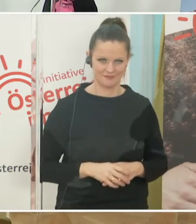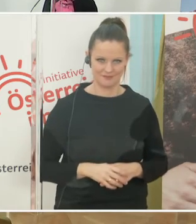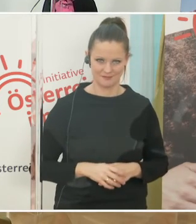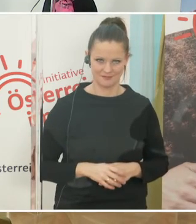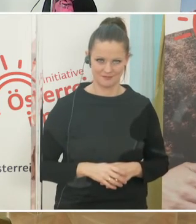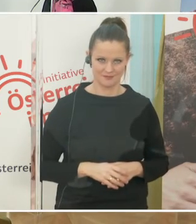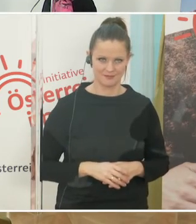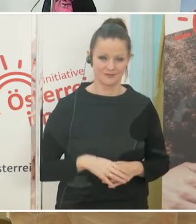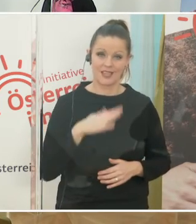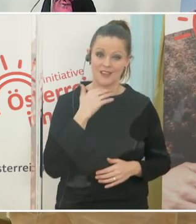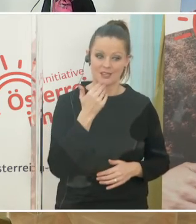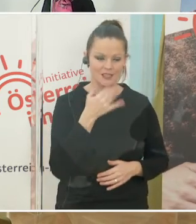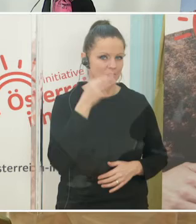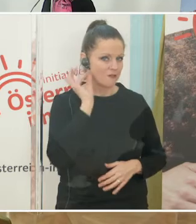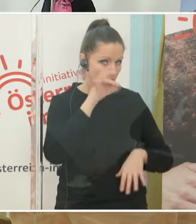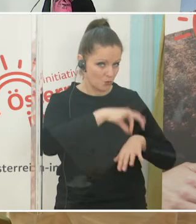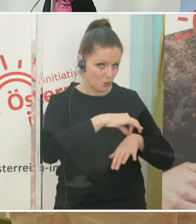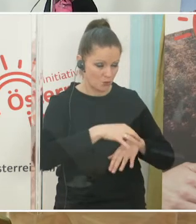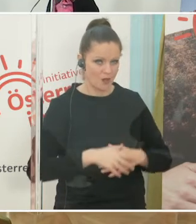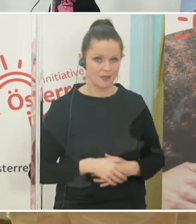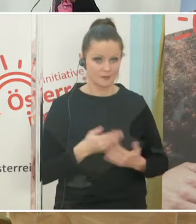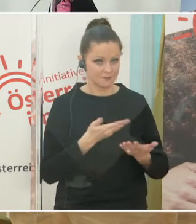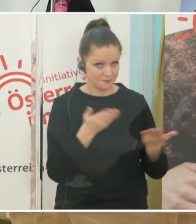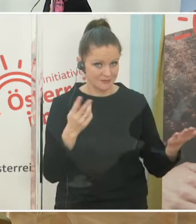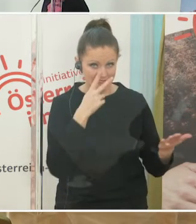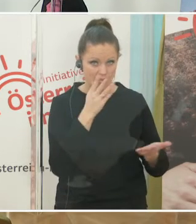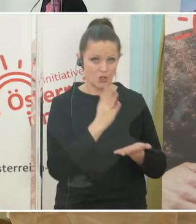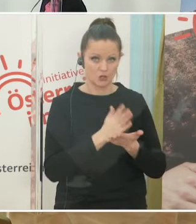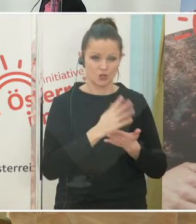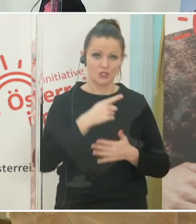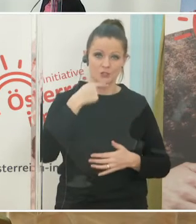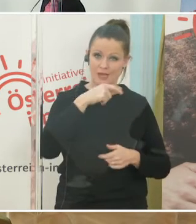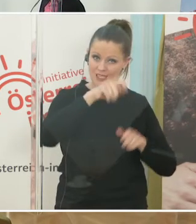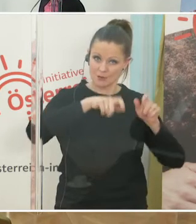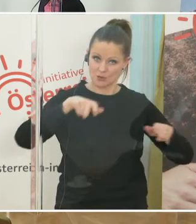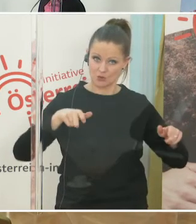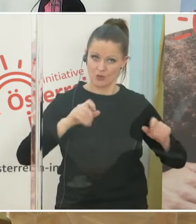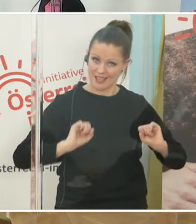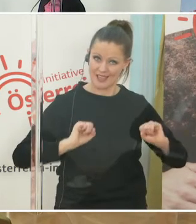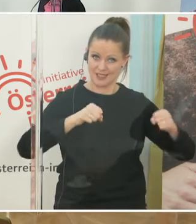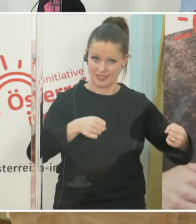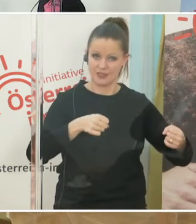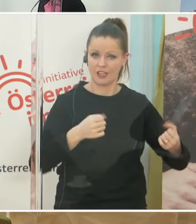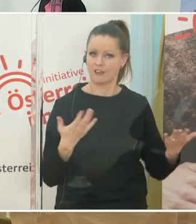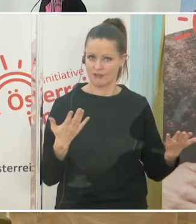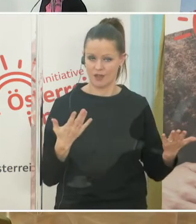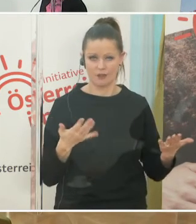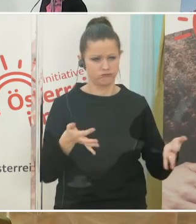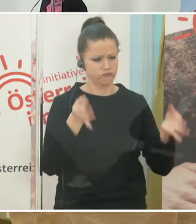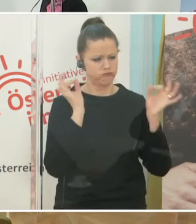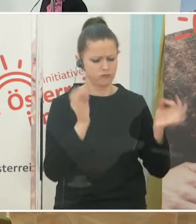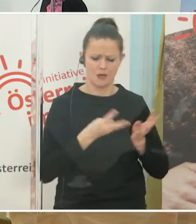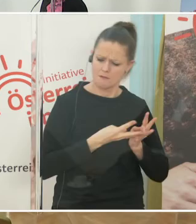Vielen Dank, Frau Doktorin. Sie sehen, wir haben mit den Sprecherinnen und Sprechern diese Initiative ein total